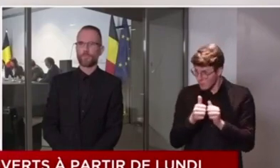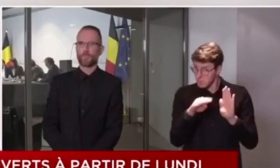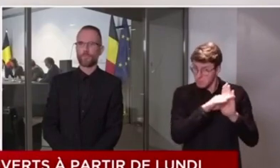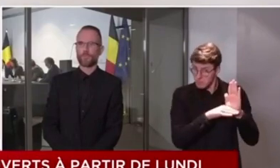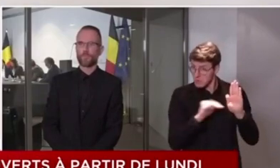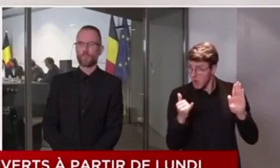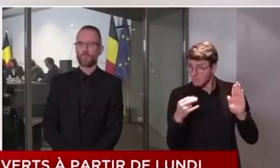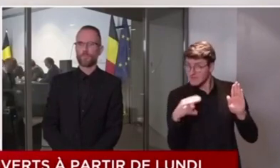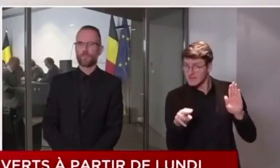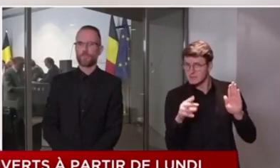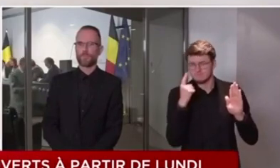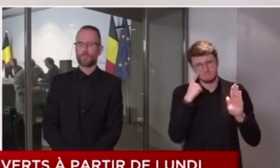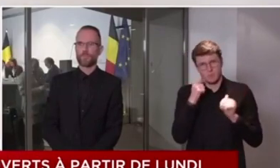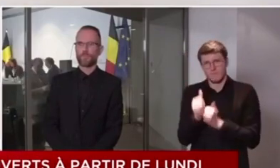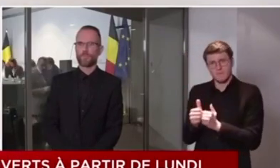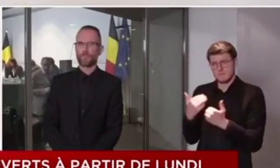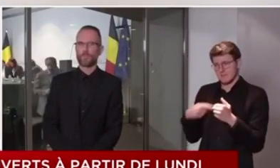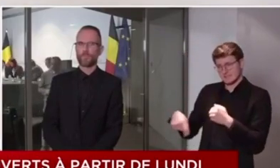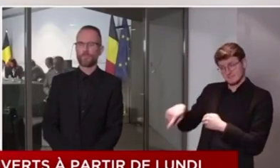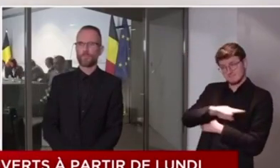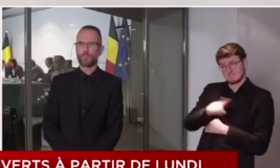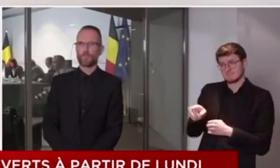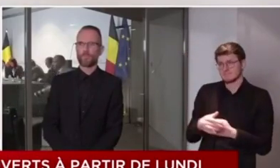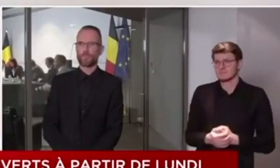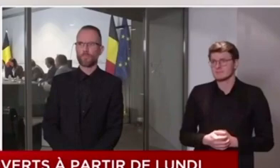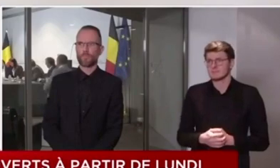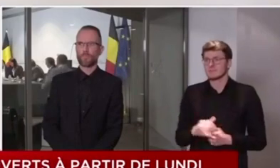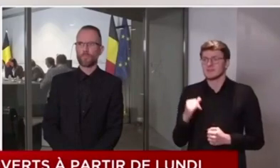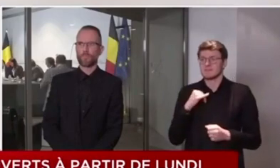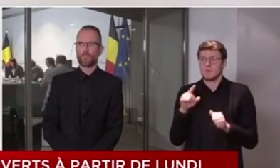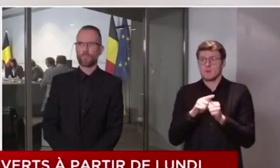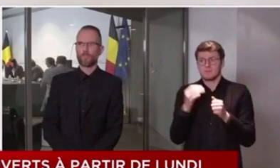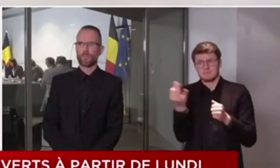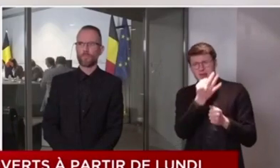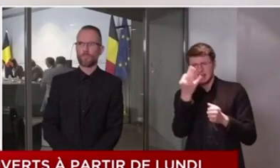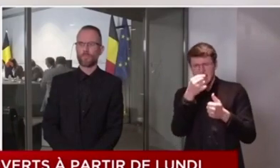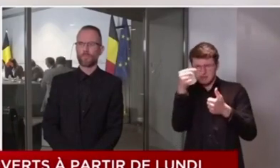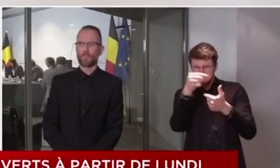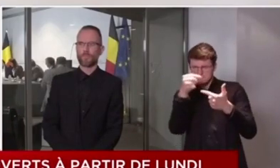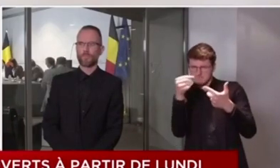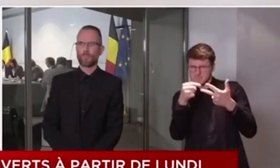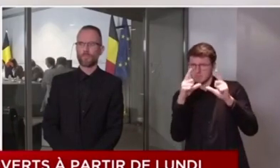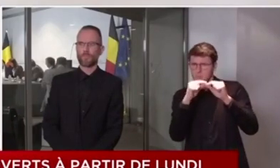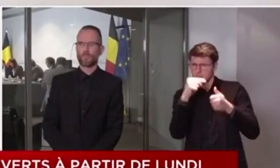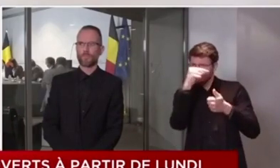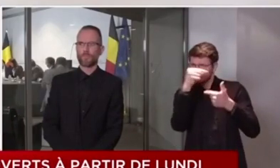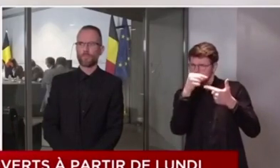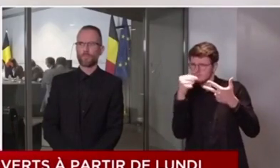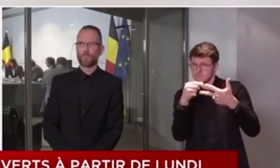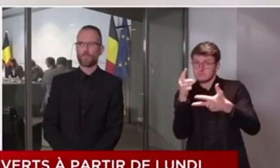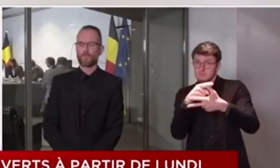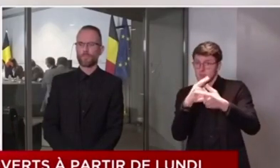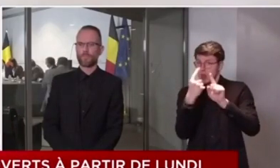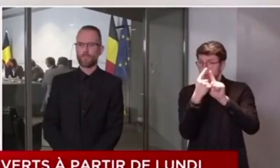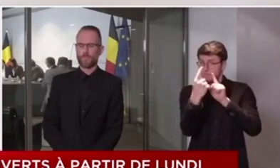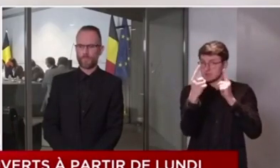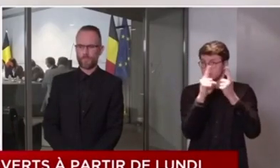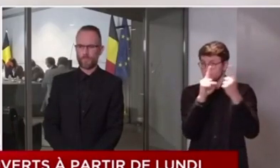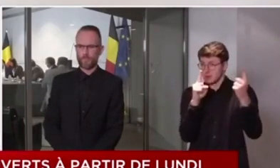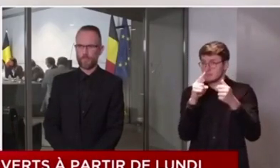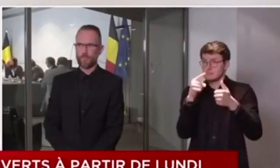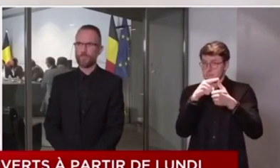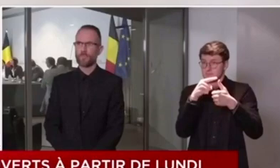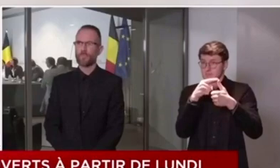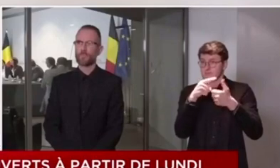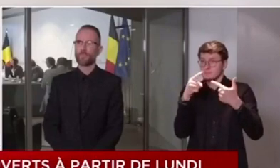La stratégie repose sur différents piliers, la distance de sécurité, un dépistage massif, mais aussi